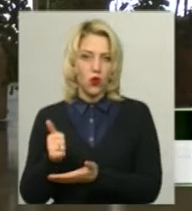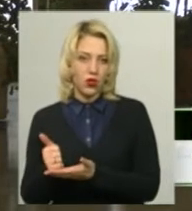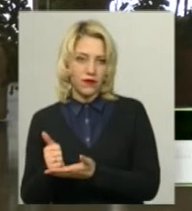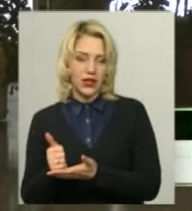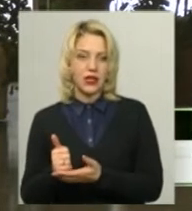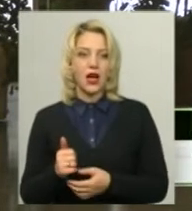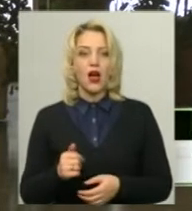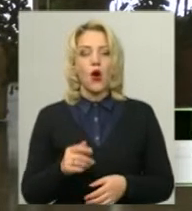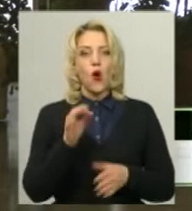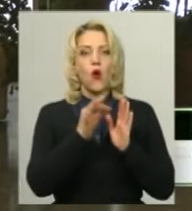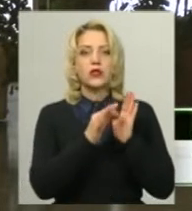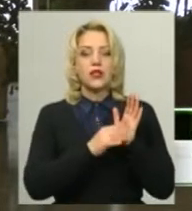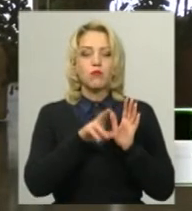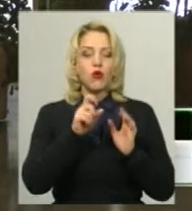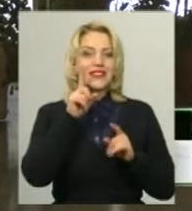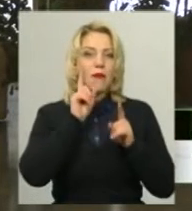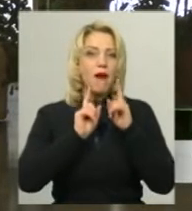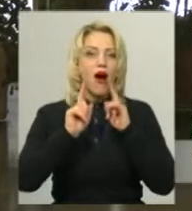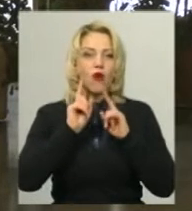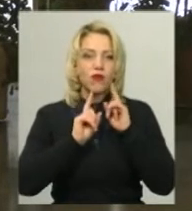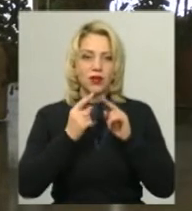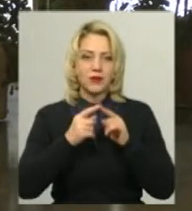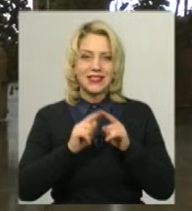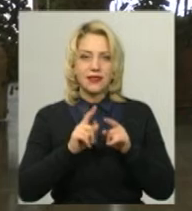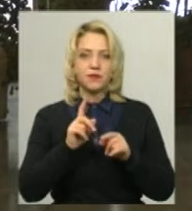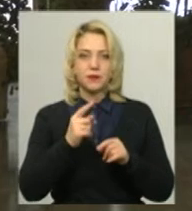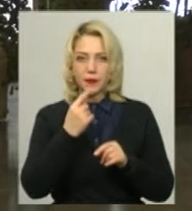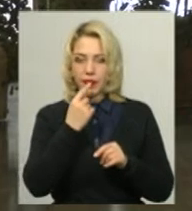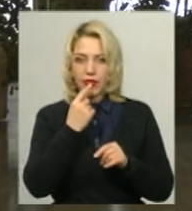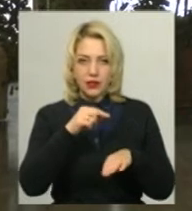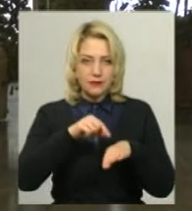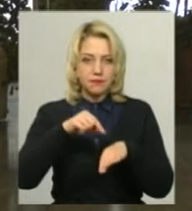Оцінювали їх по смаковим властивостям, це оцінювали сенсорні судді.